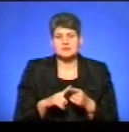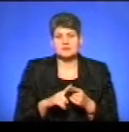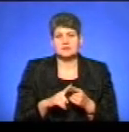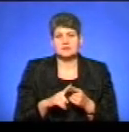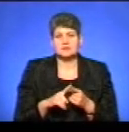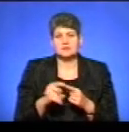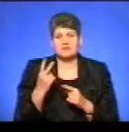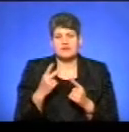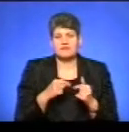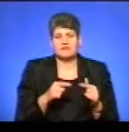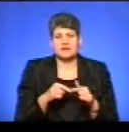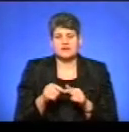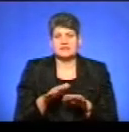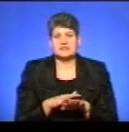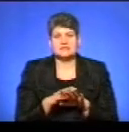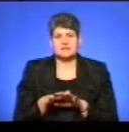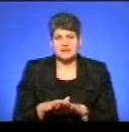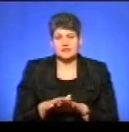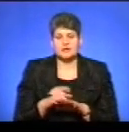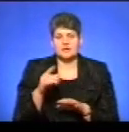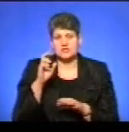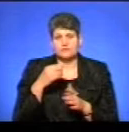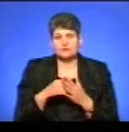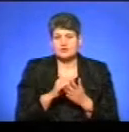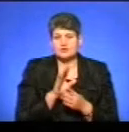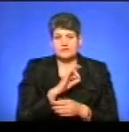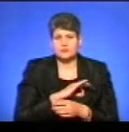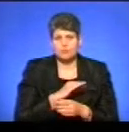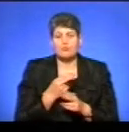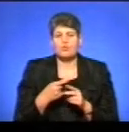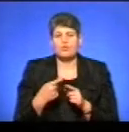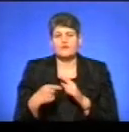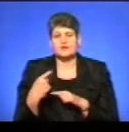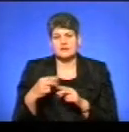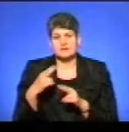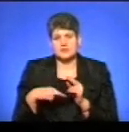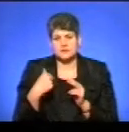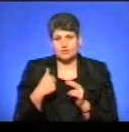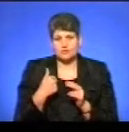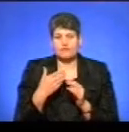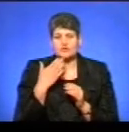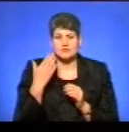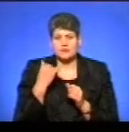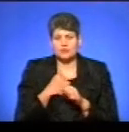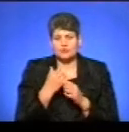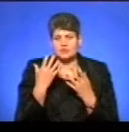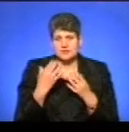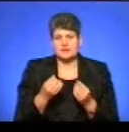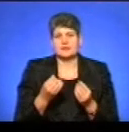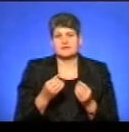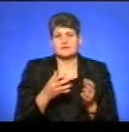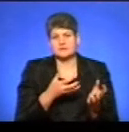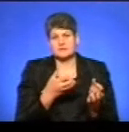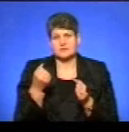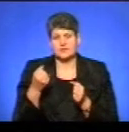Ціх два види трансферцій з державного бюджету, якщо кошти неосвоєні, повертається в кінці року. В останній робочий день казначейська служба піднімає їх